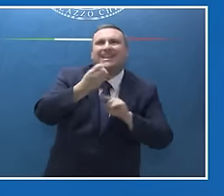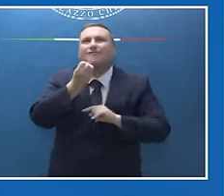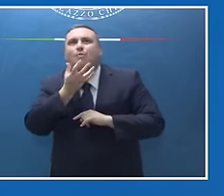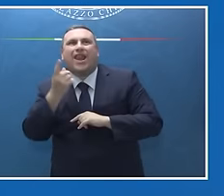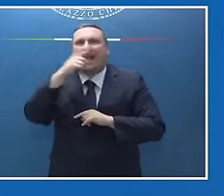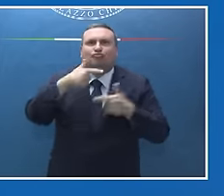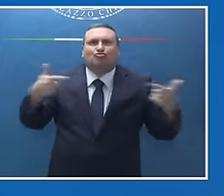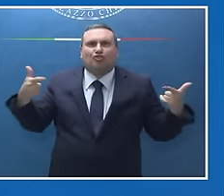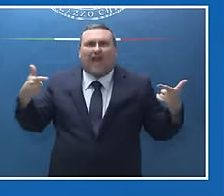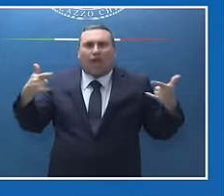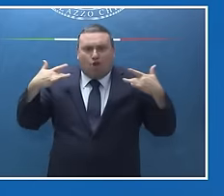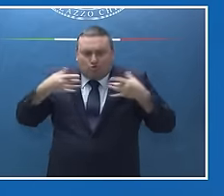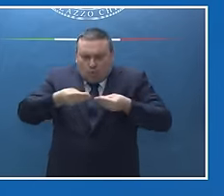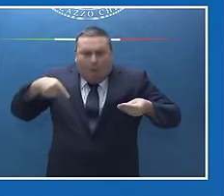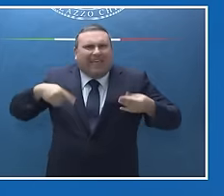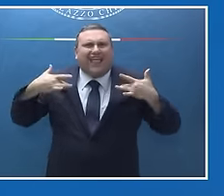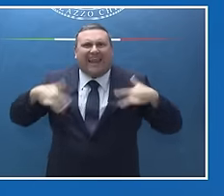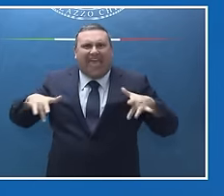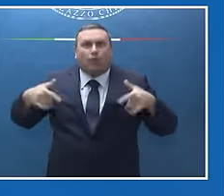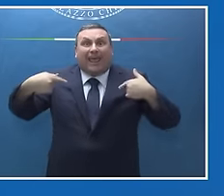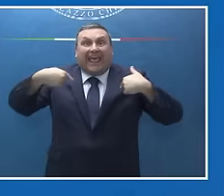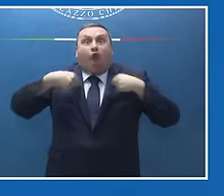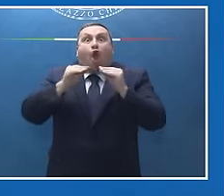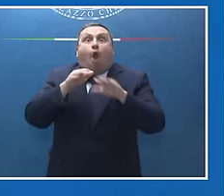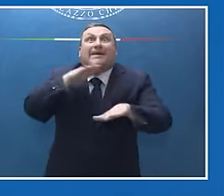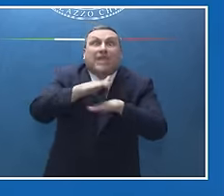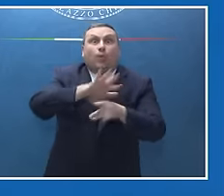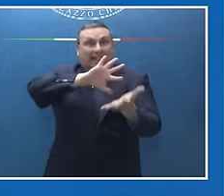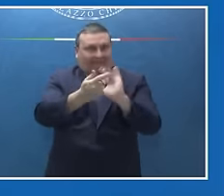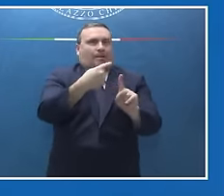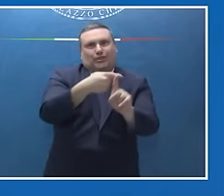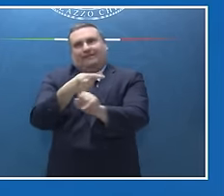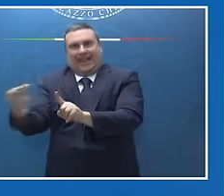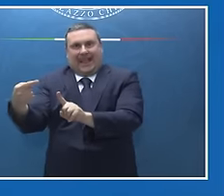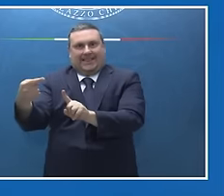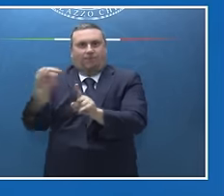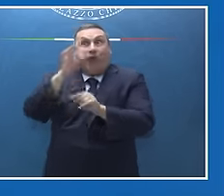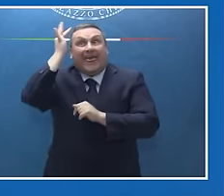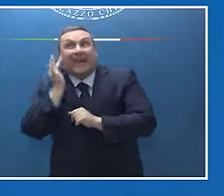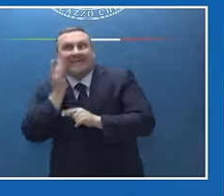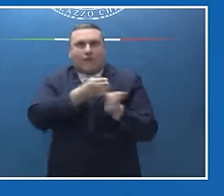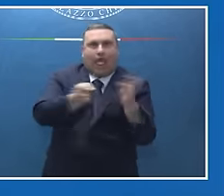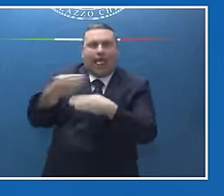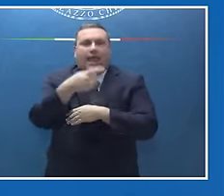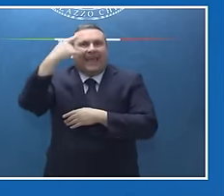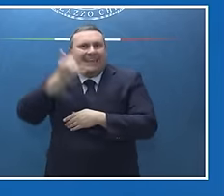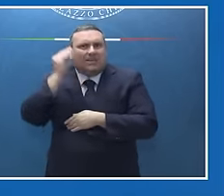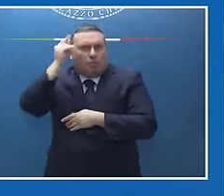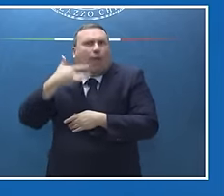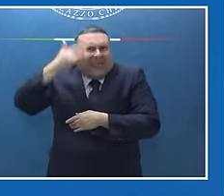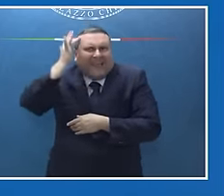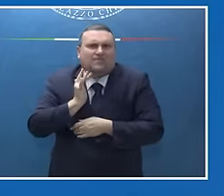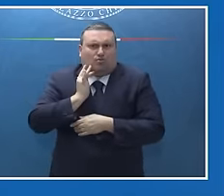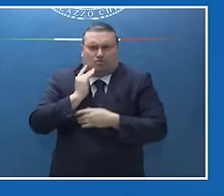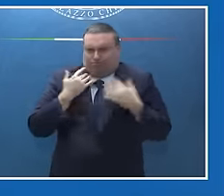riesce a indirizzarli verso ciò che è buono e come si riesce a limitare i rischi di ciò che è cattivo. L'intelligenza artificiale ha diversi di questi rischi, porta